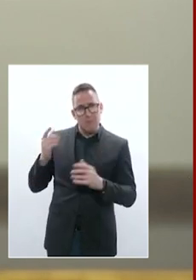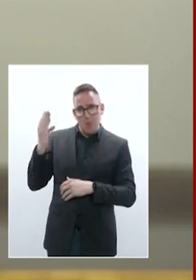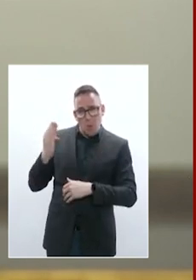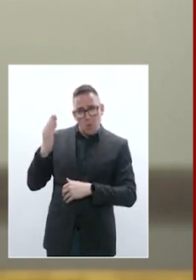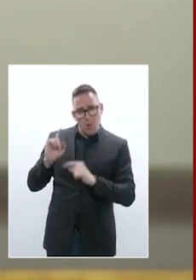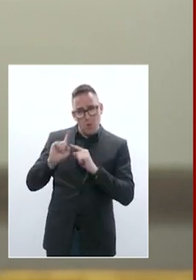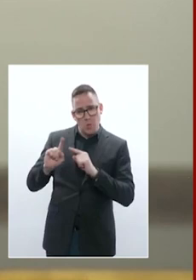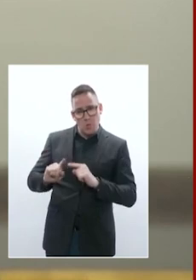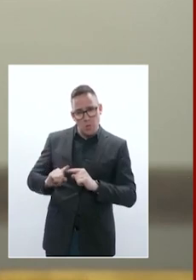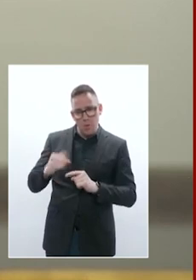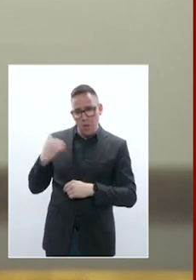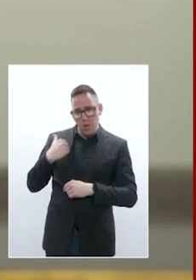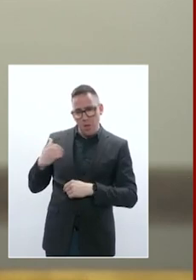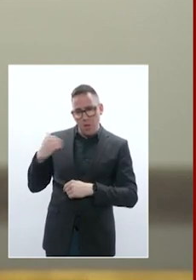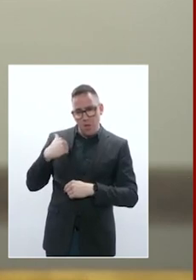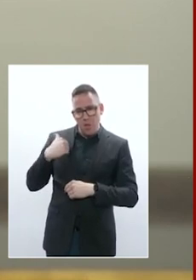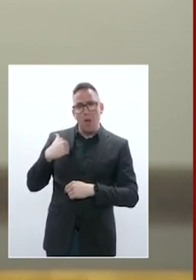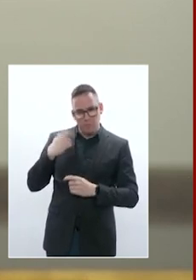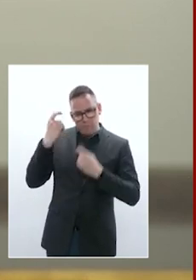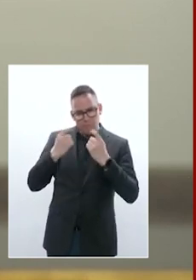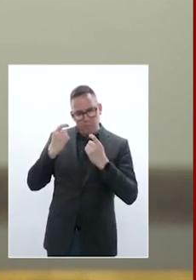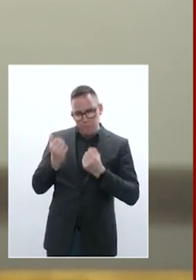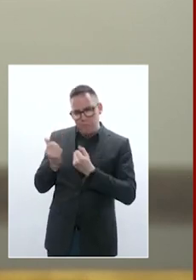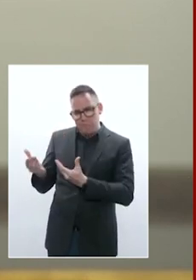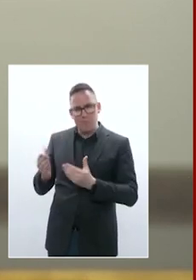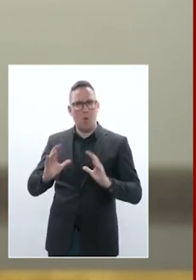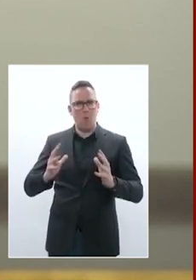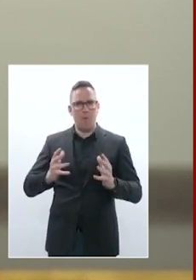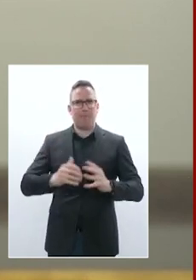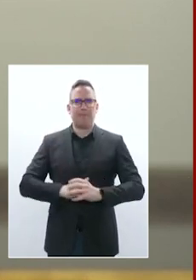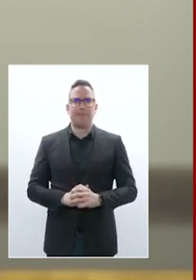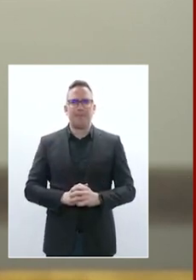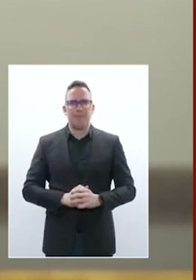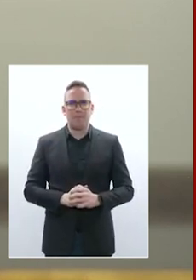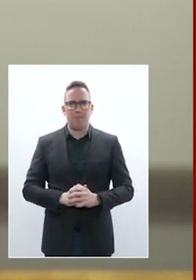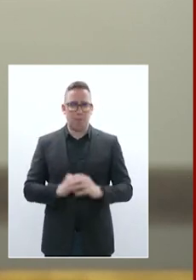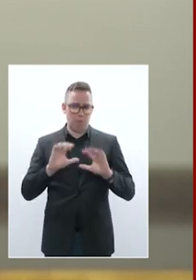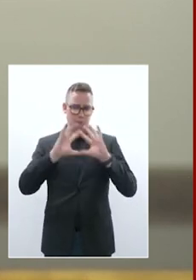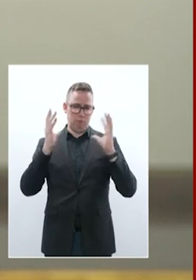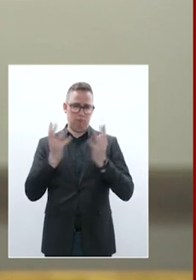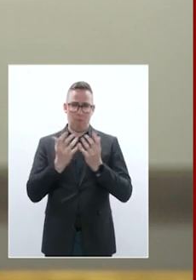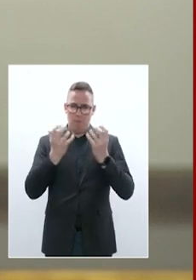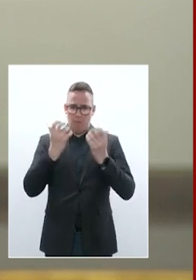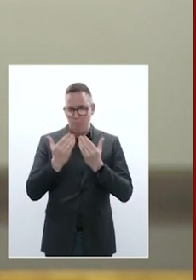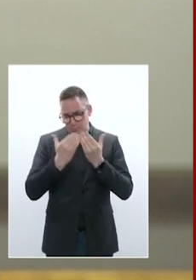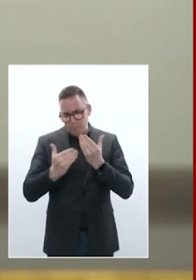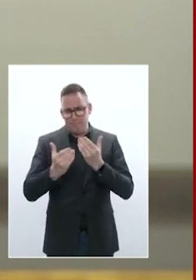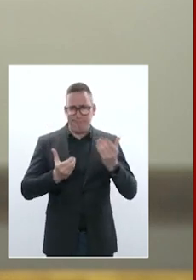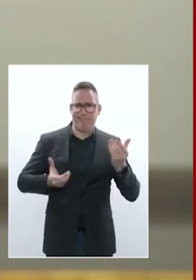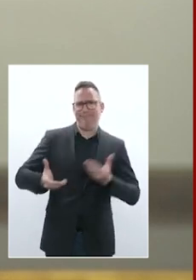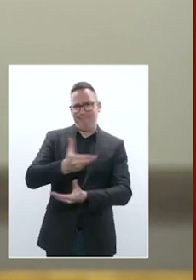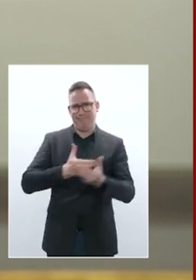qui s'ouvre aujourd'hui. Voilà les quelques éléments que je souhaitais ici apporter pour cadrer cette discussion stratégique